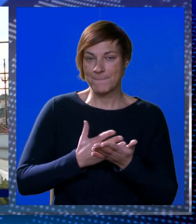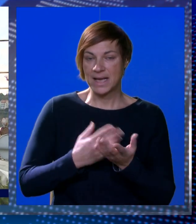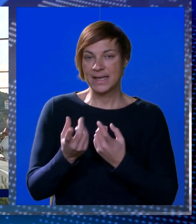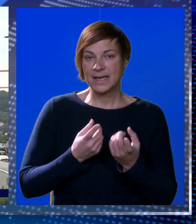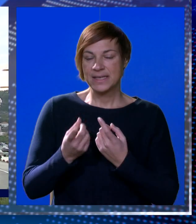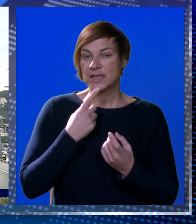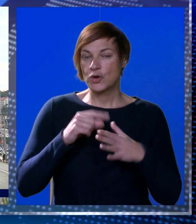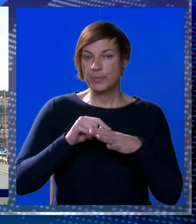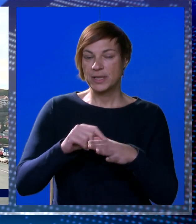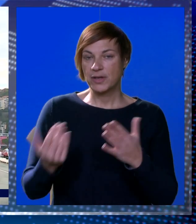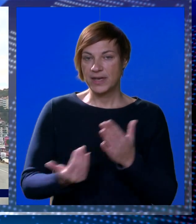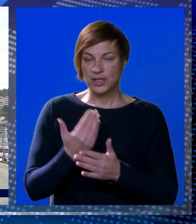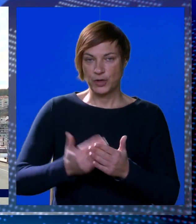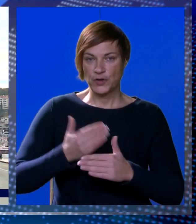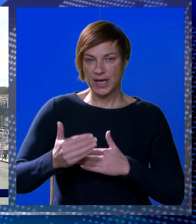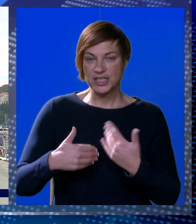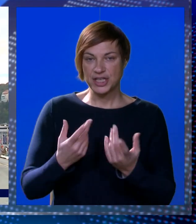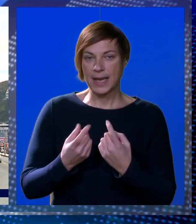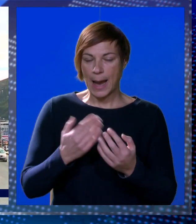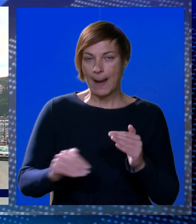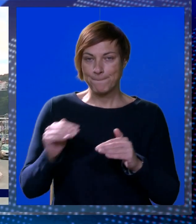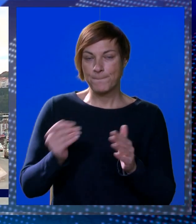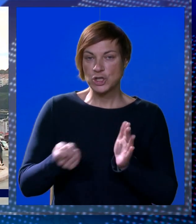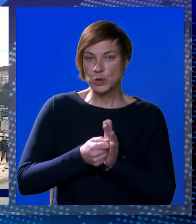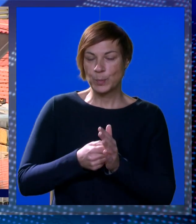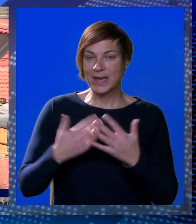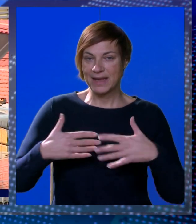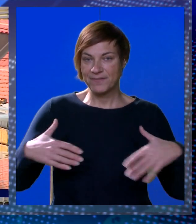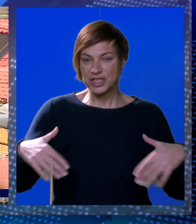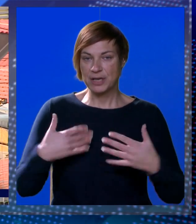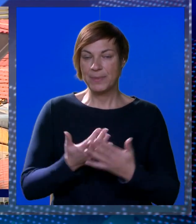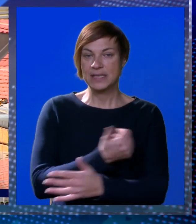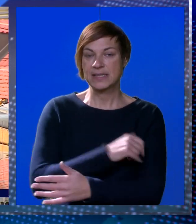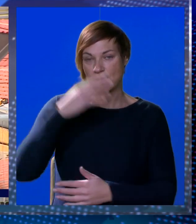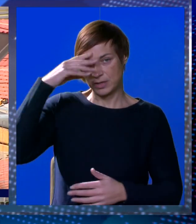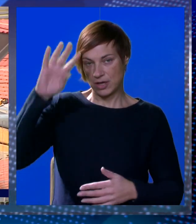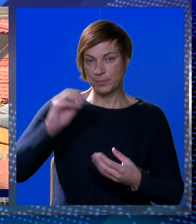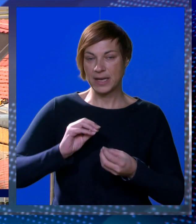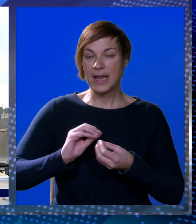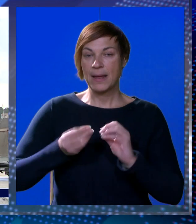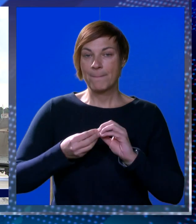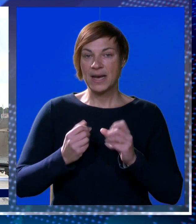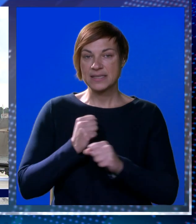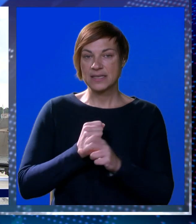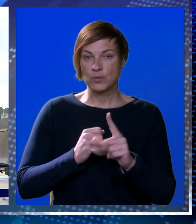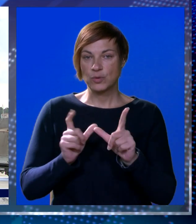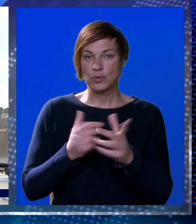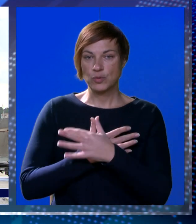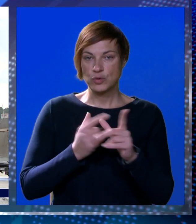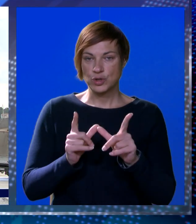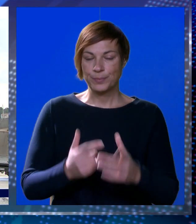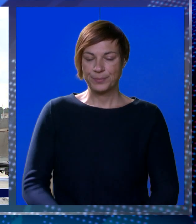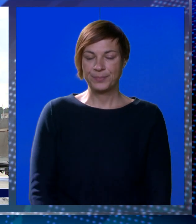neplanirani izazove koji bi doveli do novog kašnjenja, ali i poskupljenja više milijunske godinama obećavane gruške place.